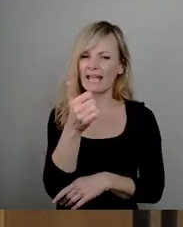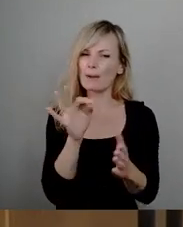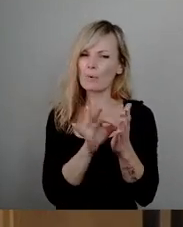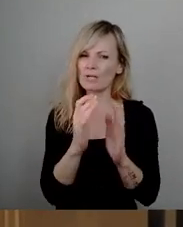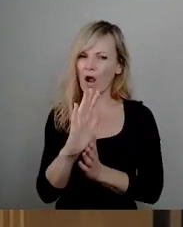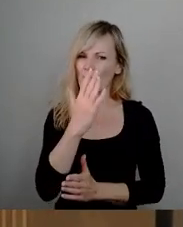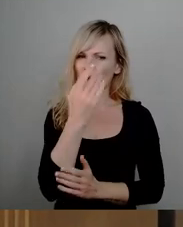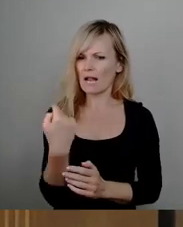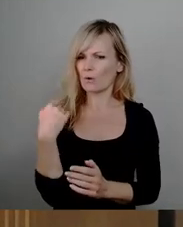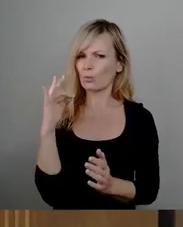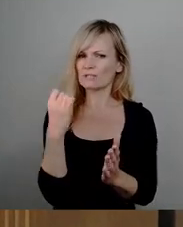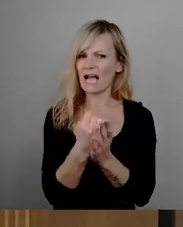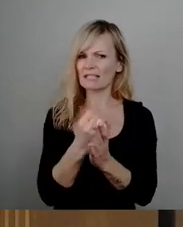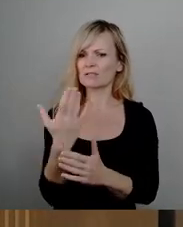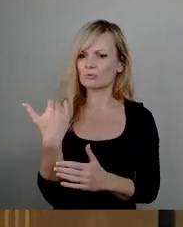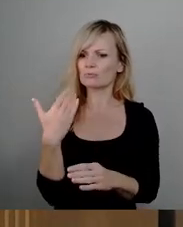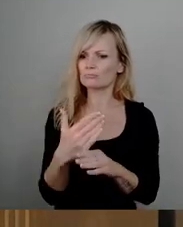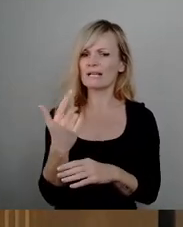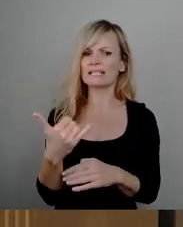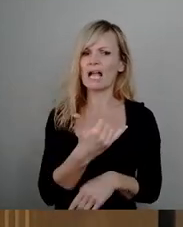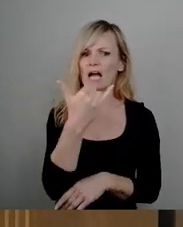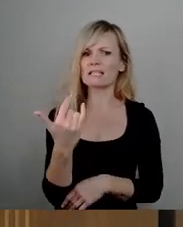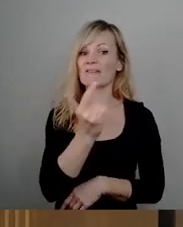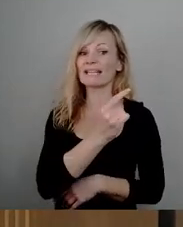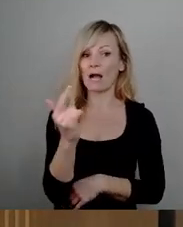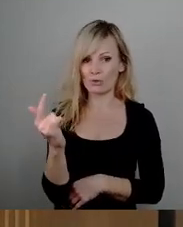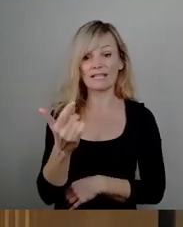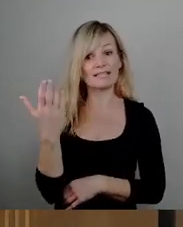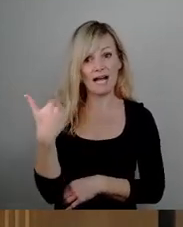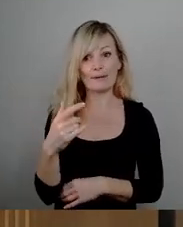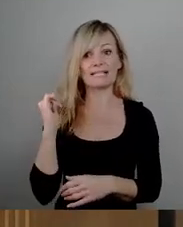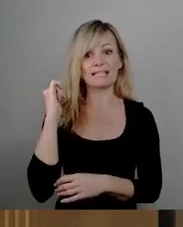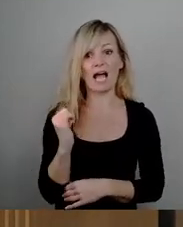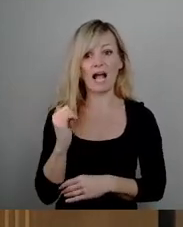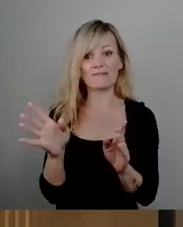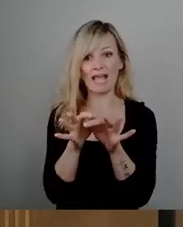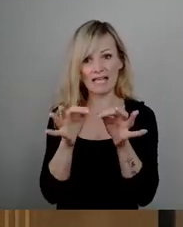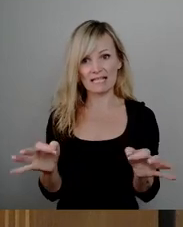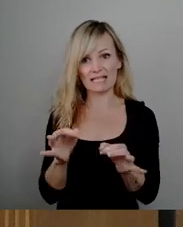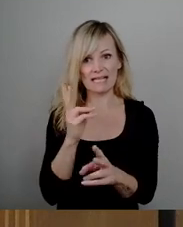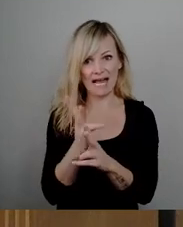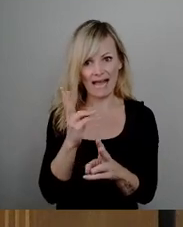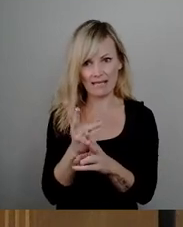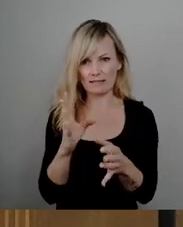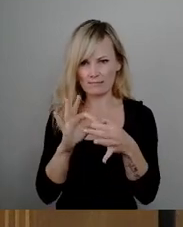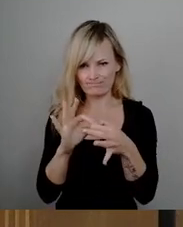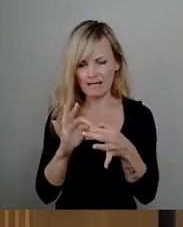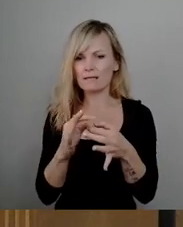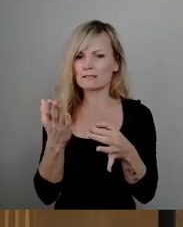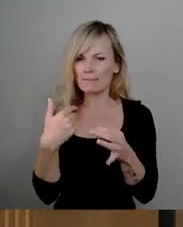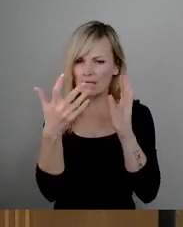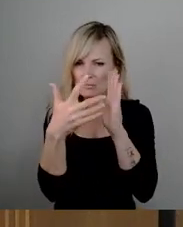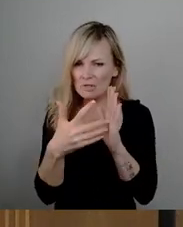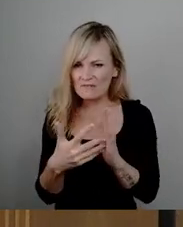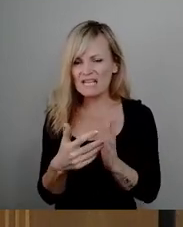im Jahr 2000, auch die gesamte Tragfähigkeit der Brücke in Frage gestellt worden ist und immer wieder